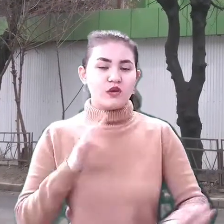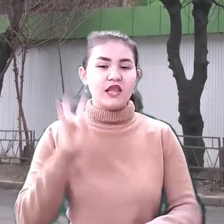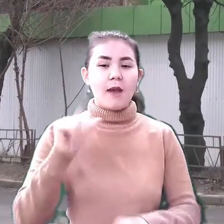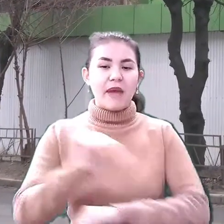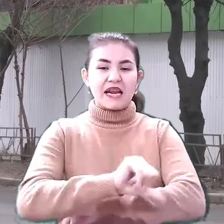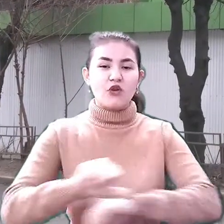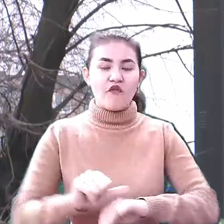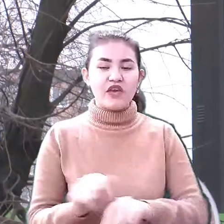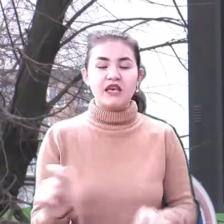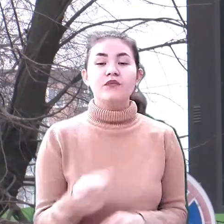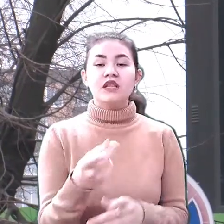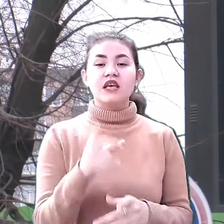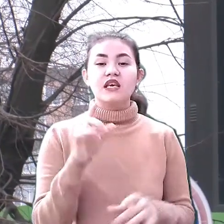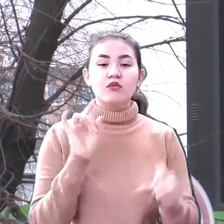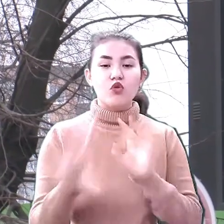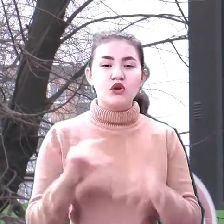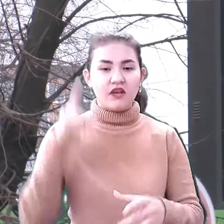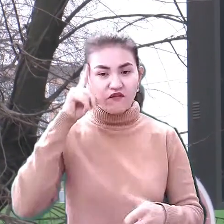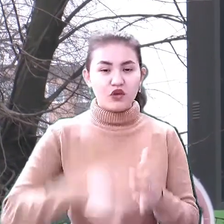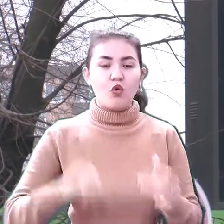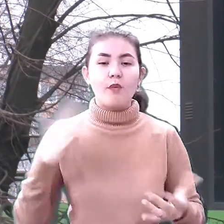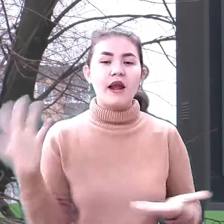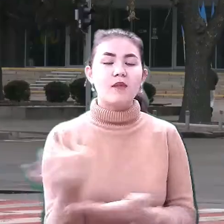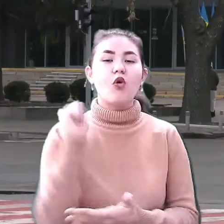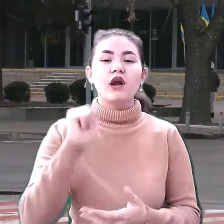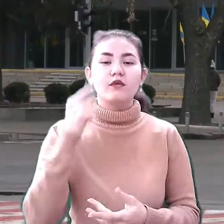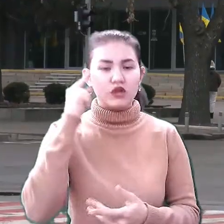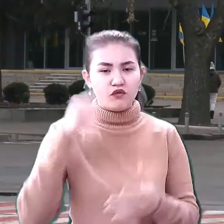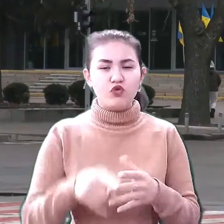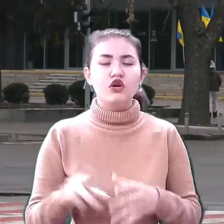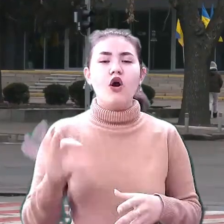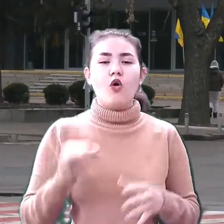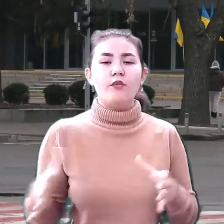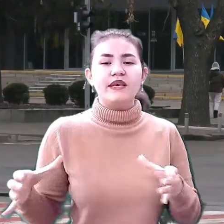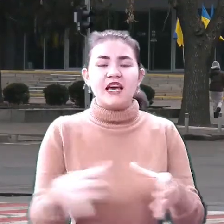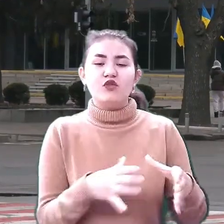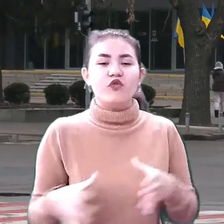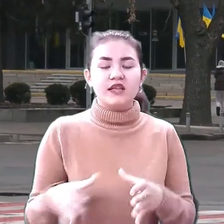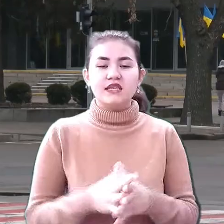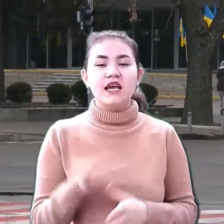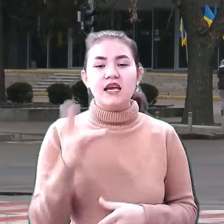кажуть, такі борди вселяють віру у перемогу та мотивують об'єднуватися для допомоги захисникам.